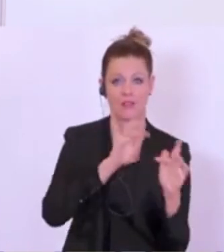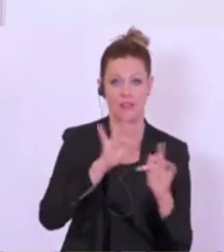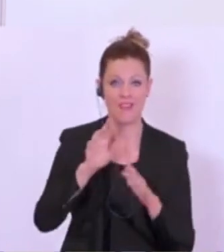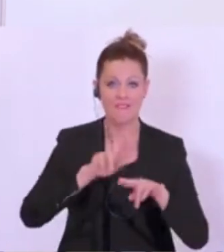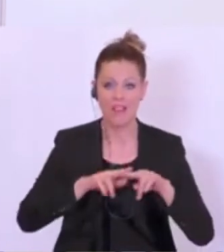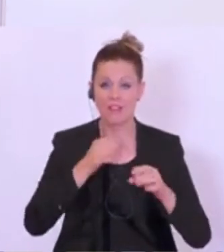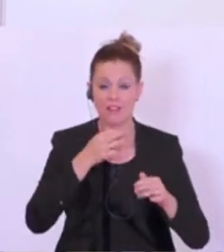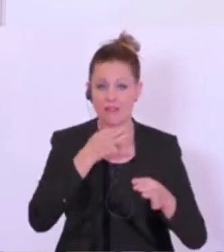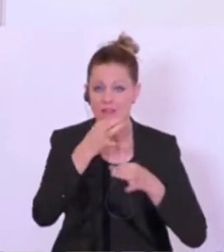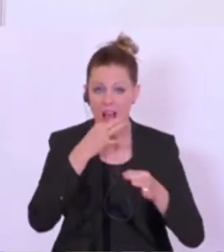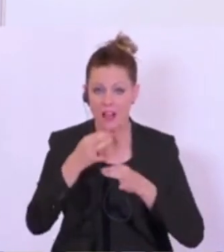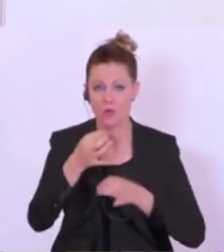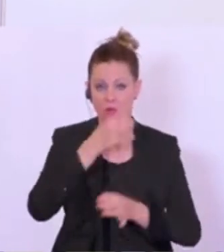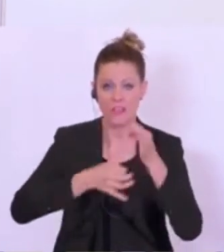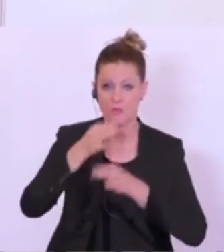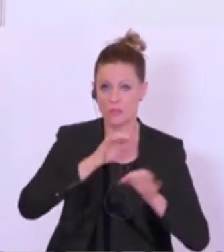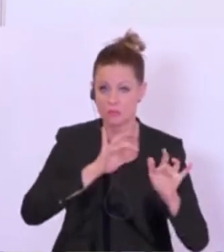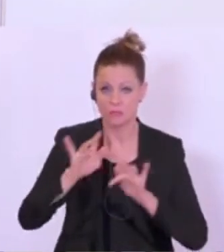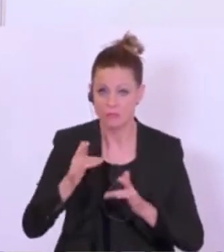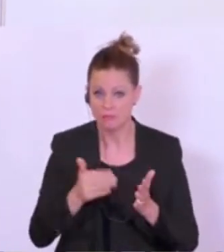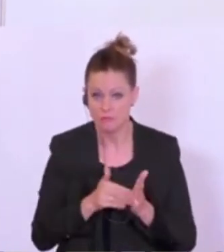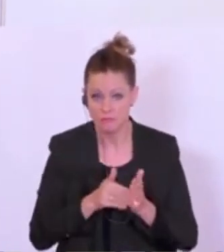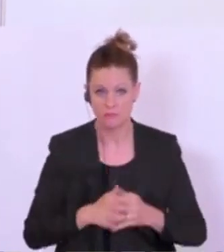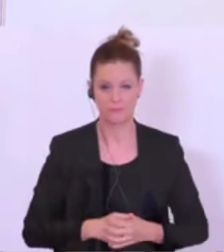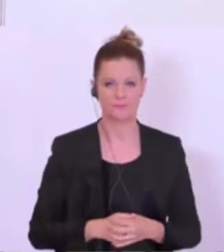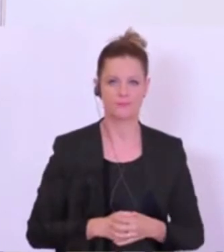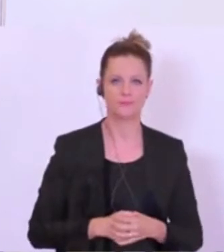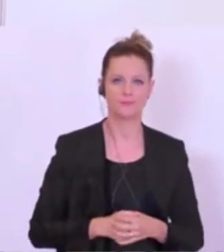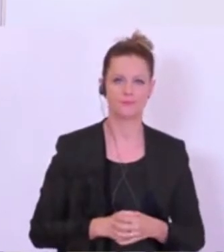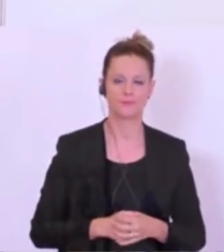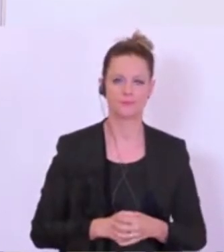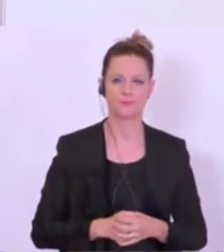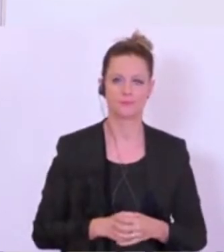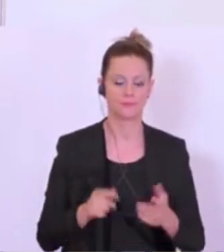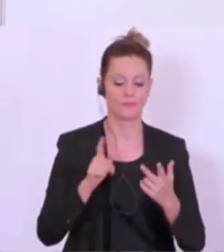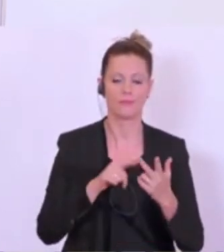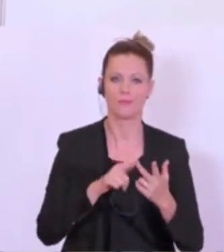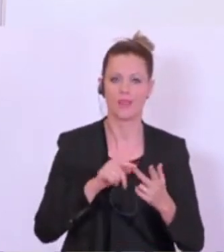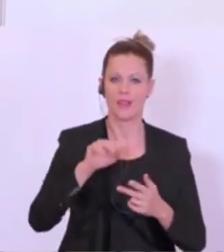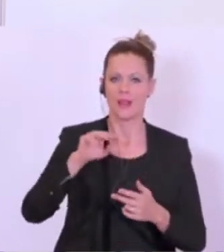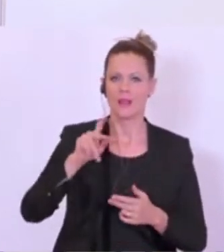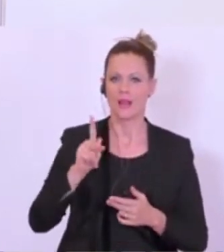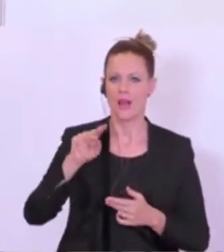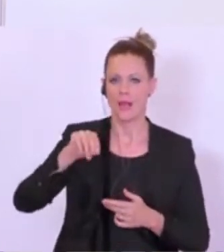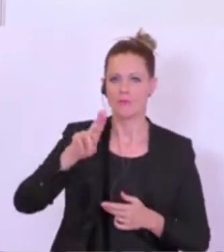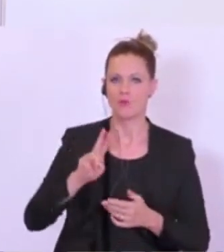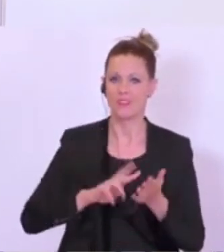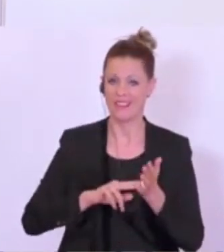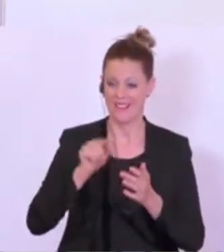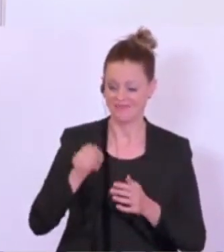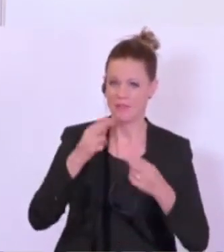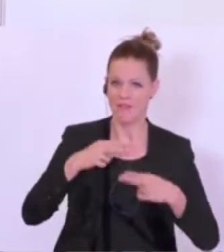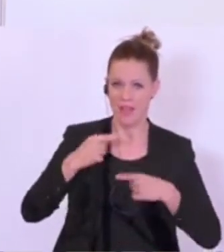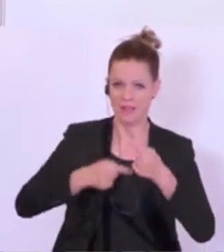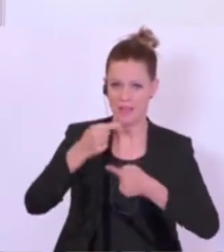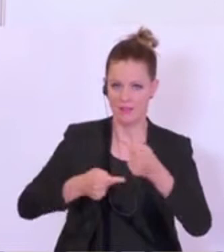Fragen und für Informationsbedarf. Nächster Punkt, die Weiterentwicklung von KMU Digital. ist ein Programm